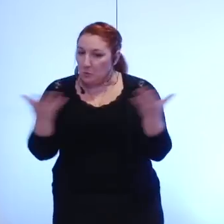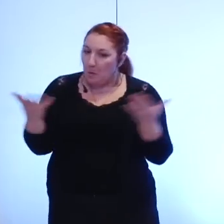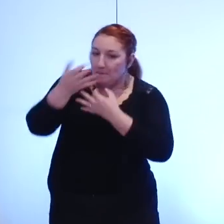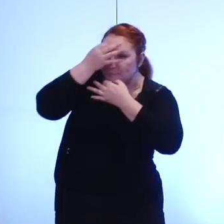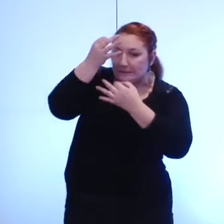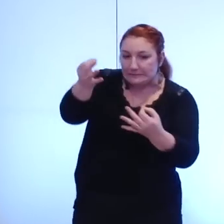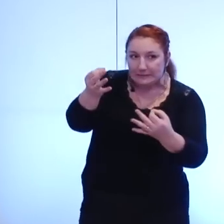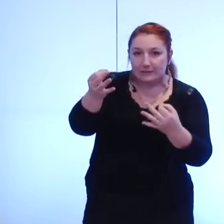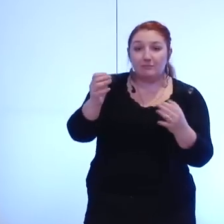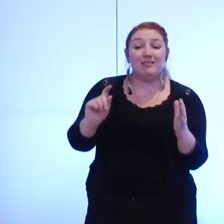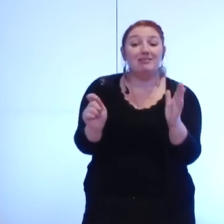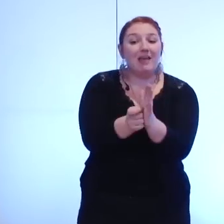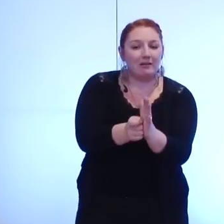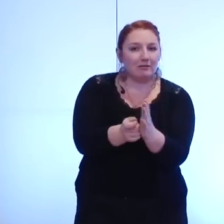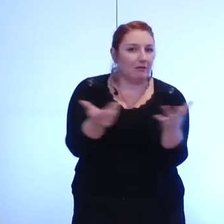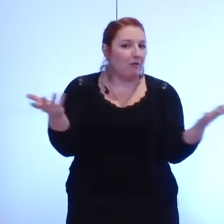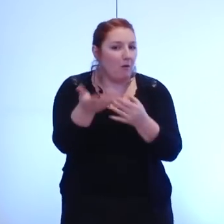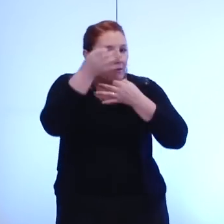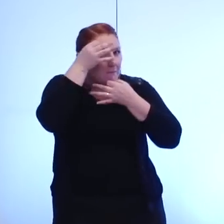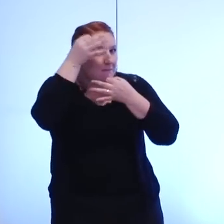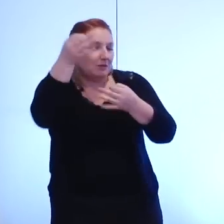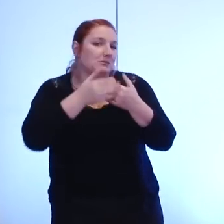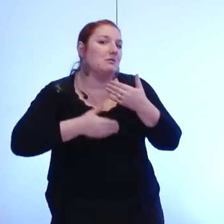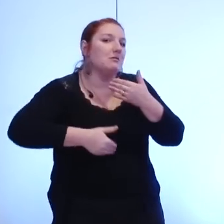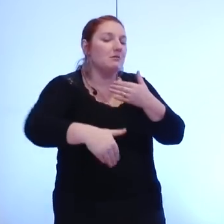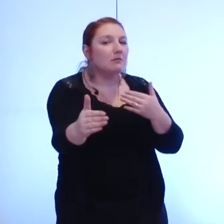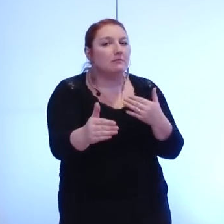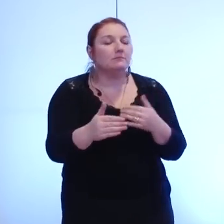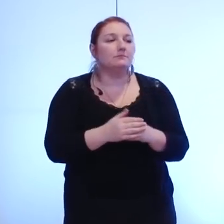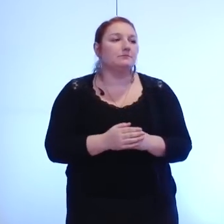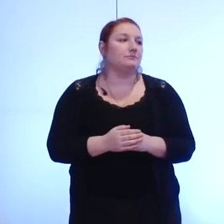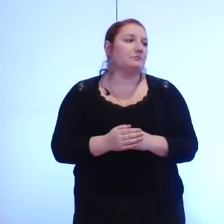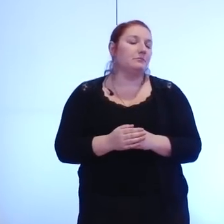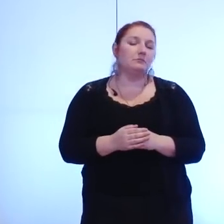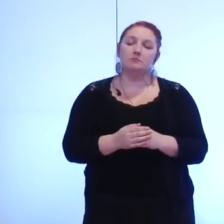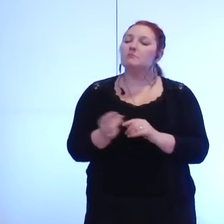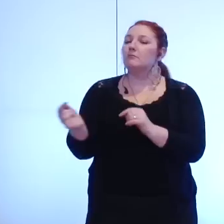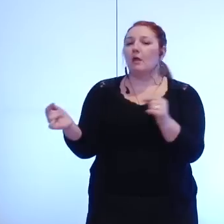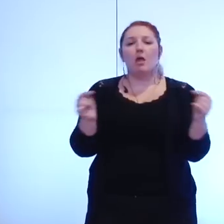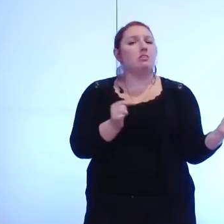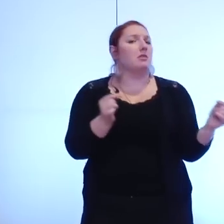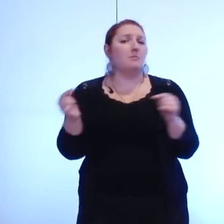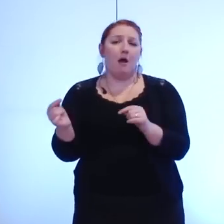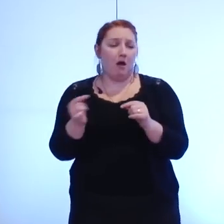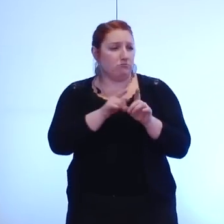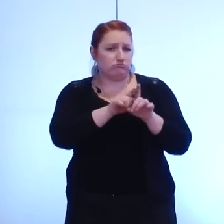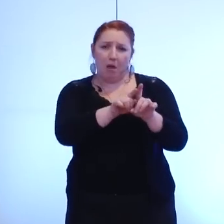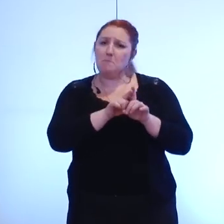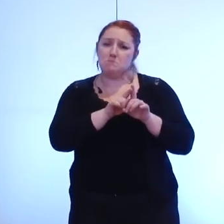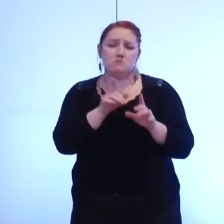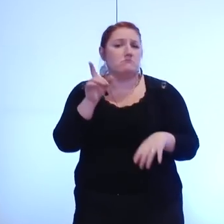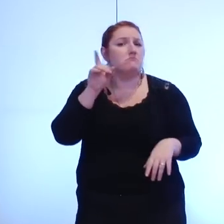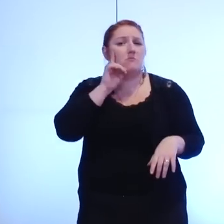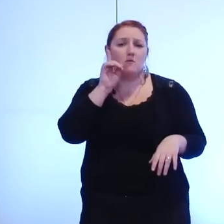et sur le calendrier dans lequel vous allez le faire là aussi c'est un débat qui nous est commun à partir du moment